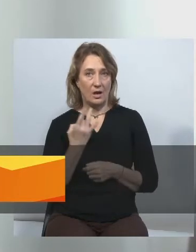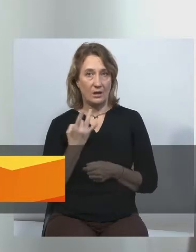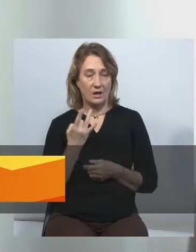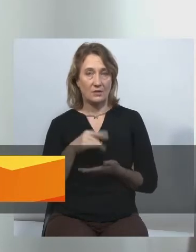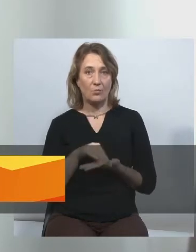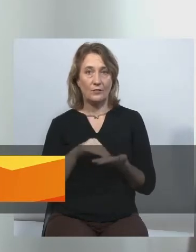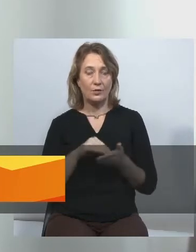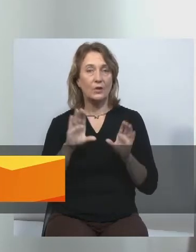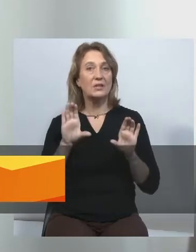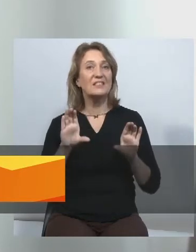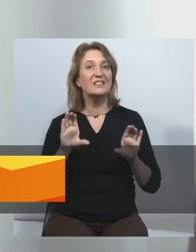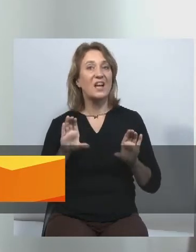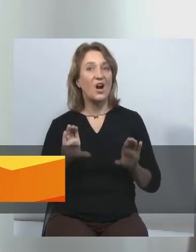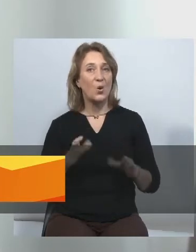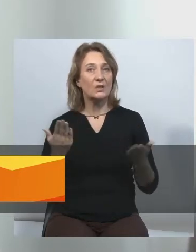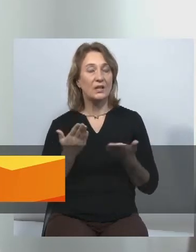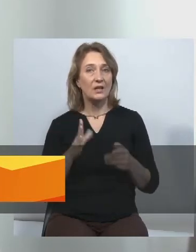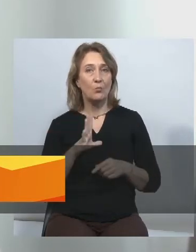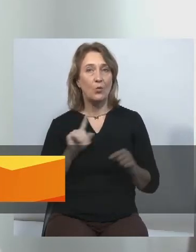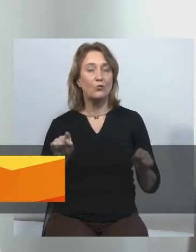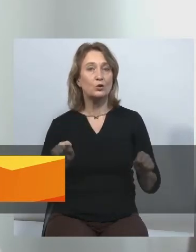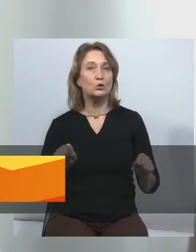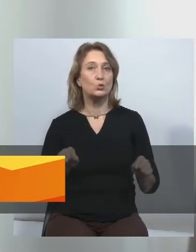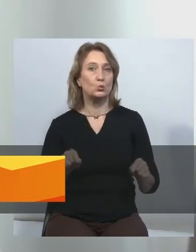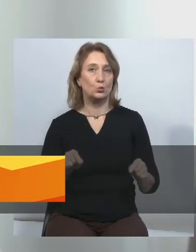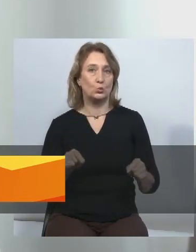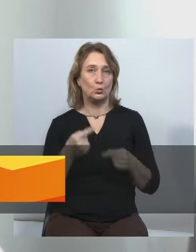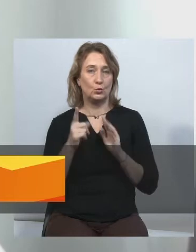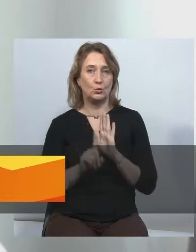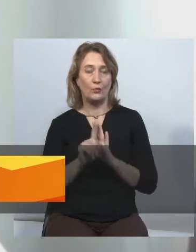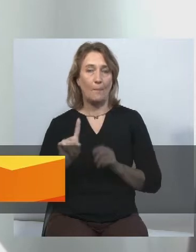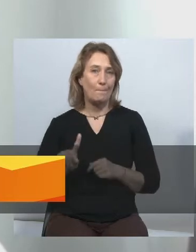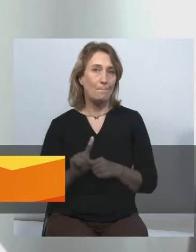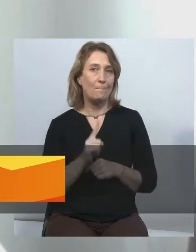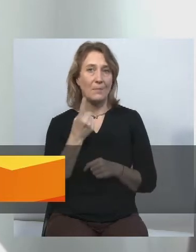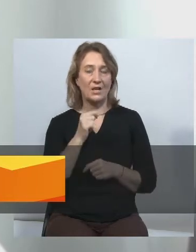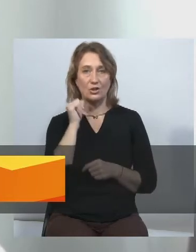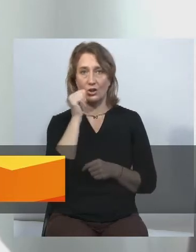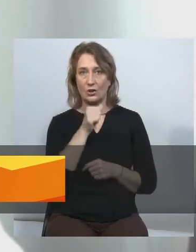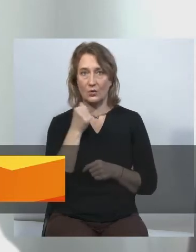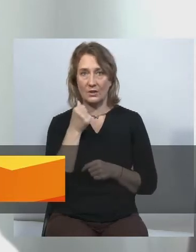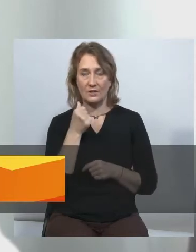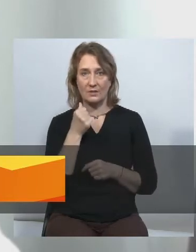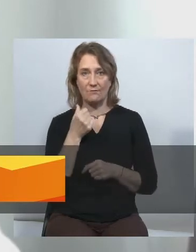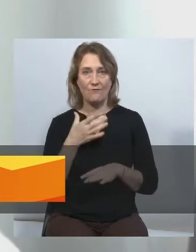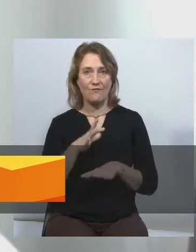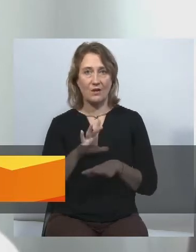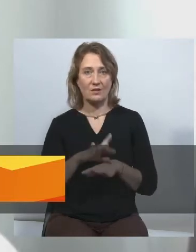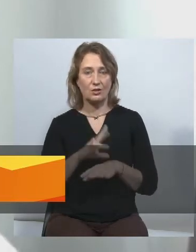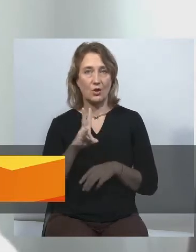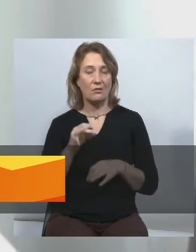закон, який був створений ще в перші роки, фактично, незалежності, коли